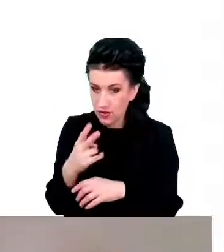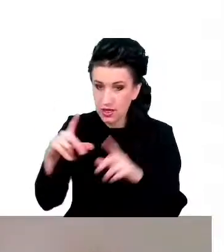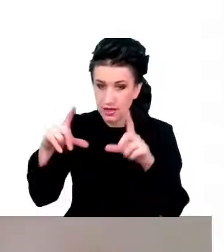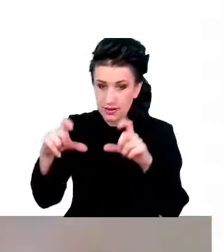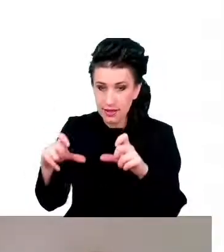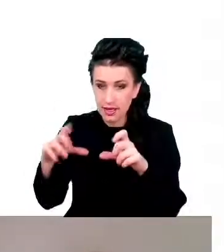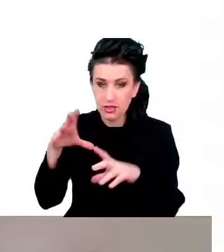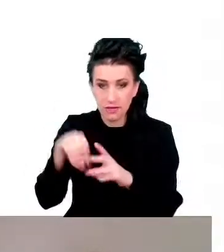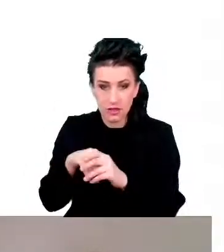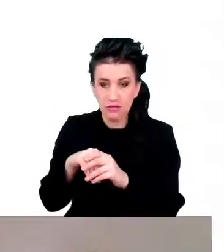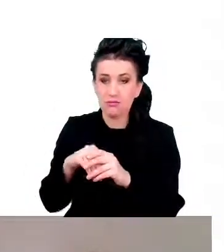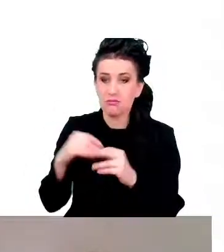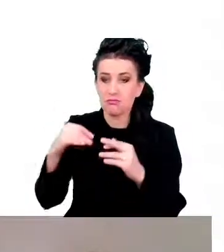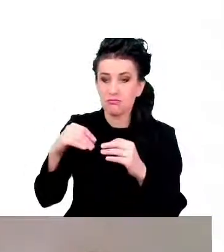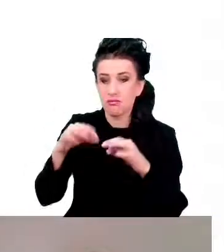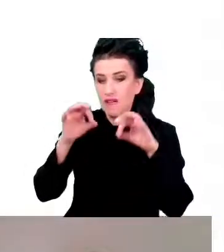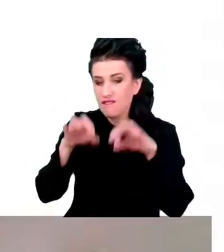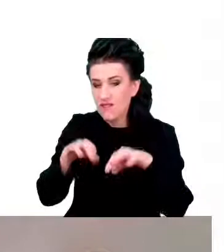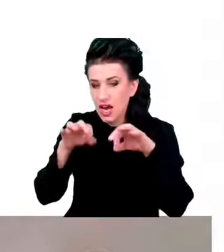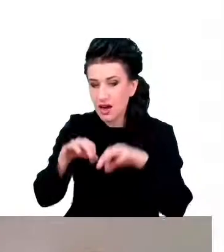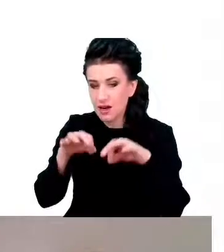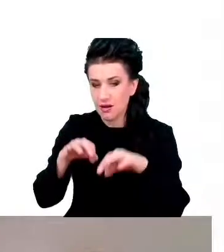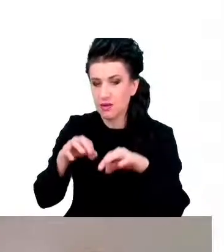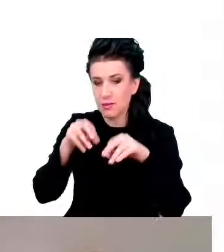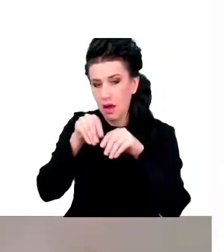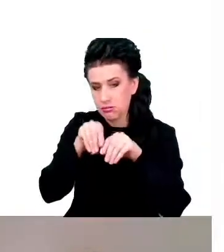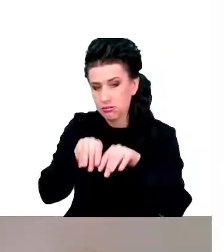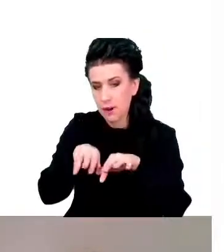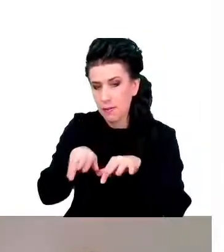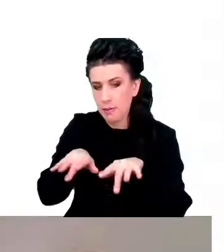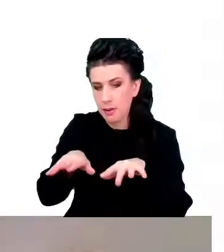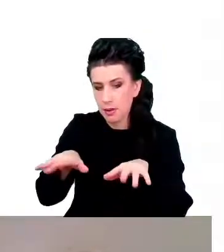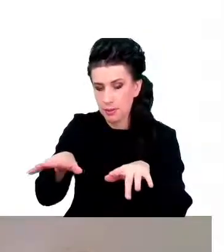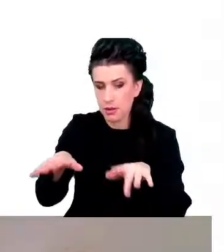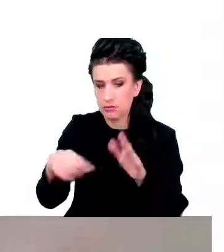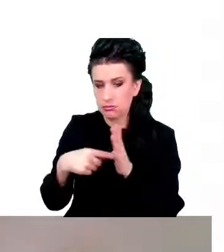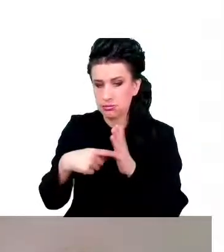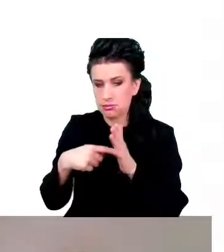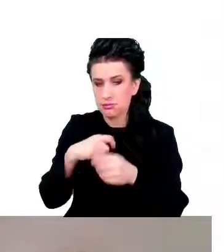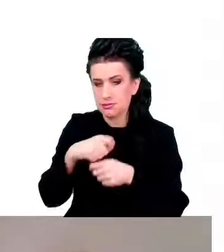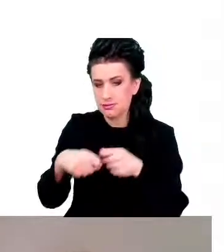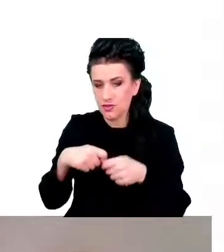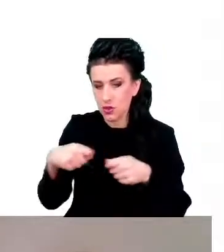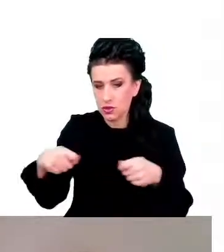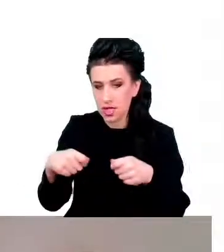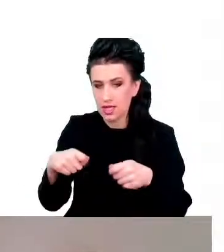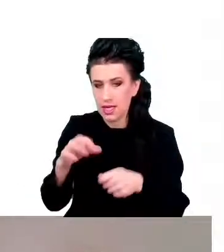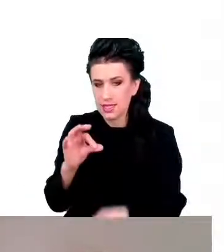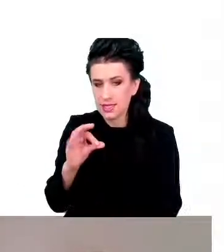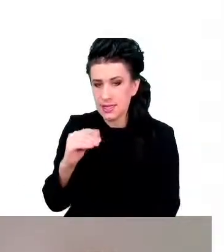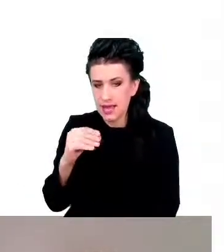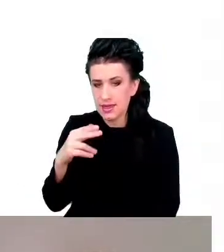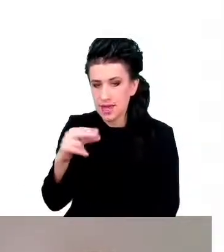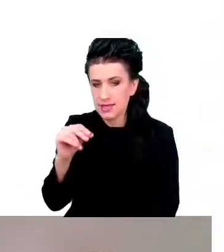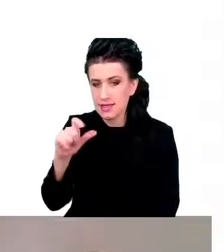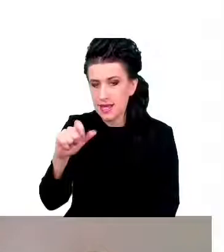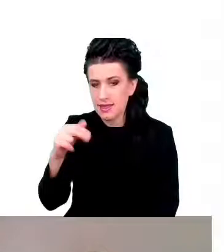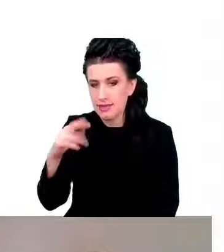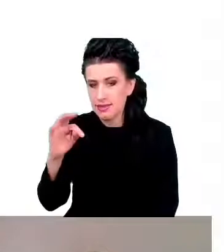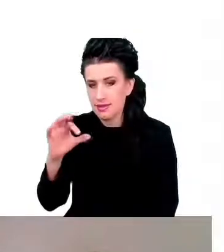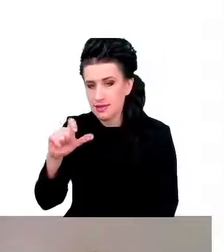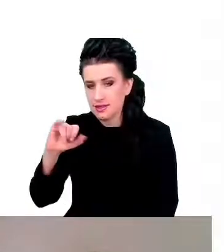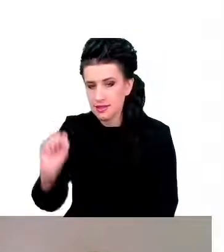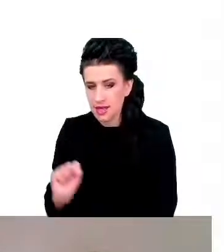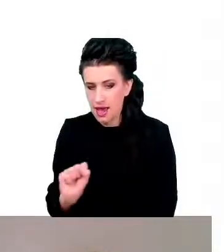takie barwienie na, związaną ze senescencją beta-galactozydazą. To jest taki enzym, który właśnie